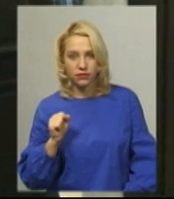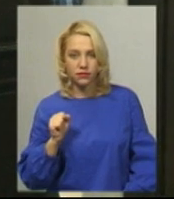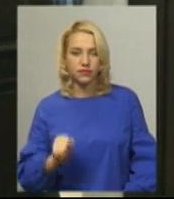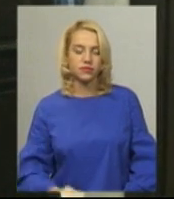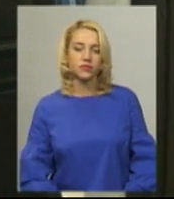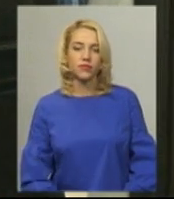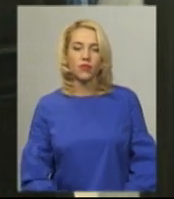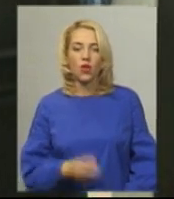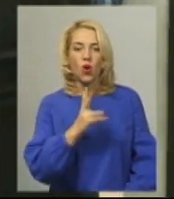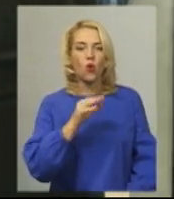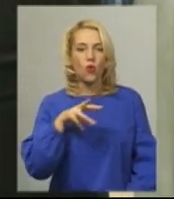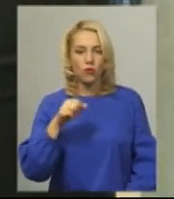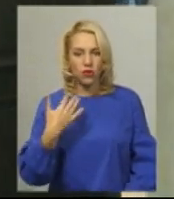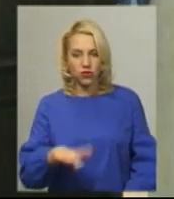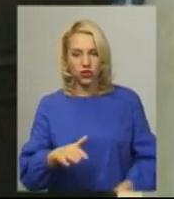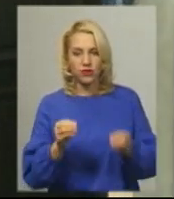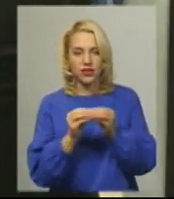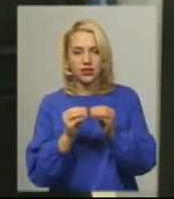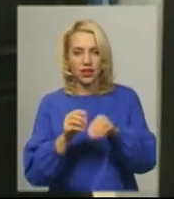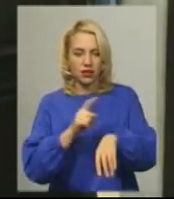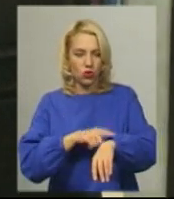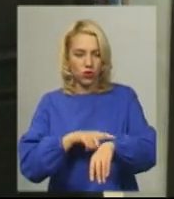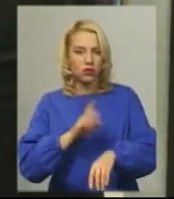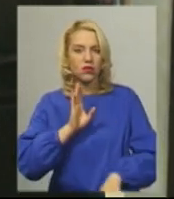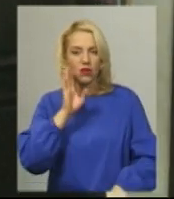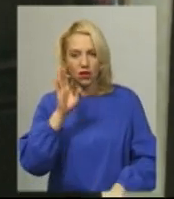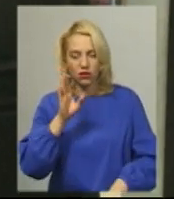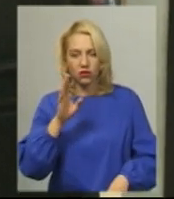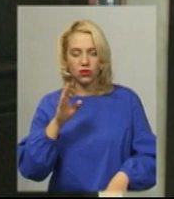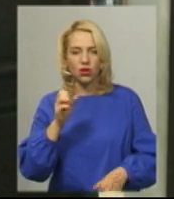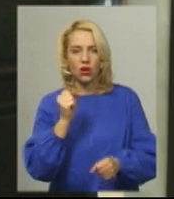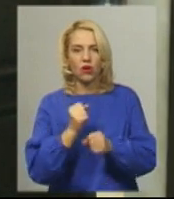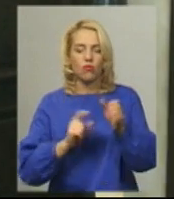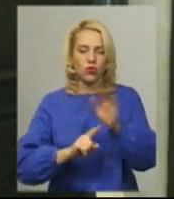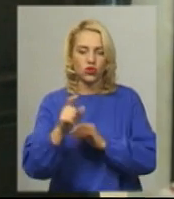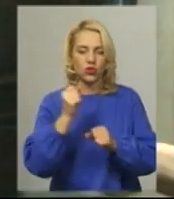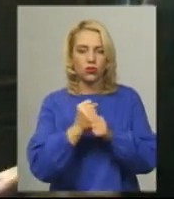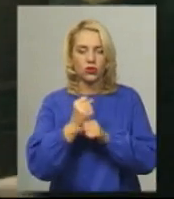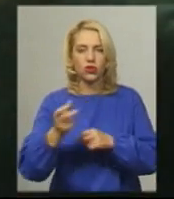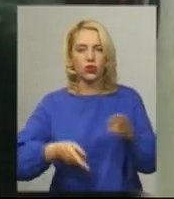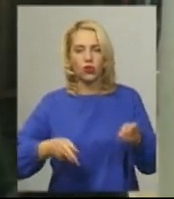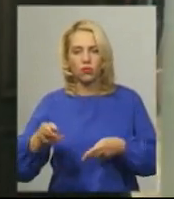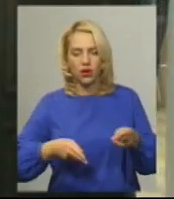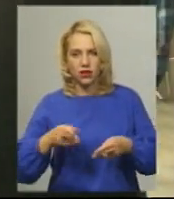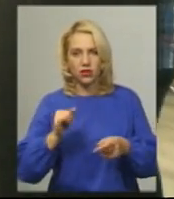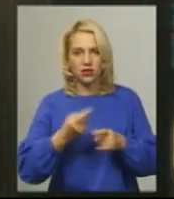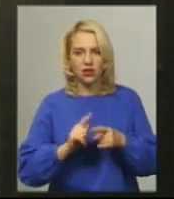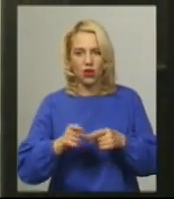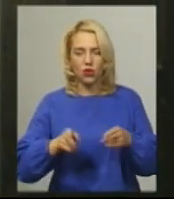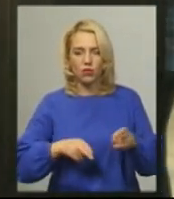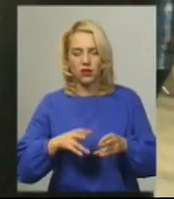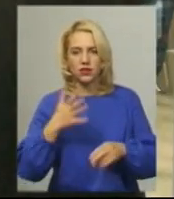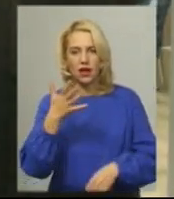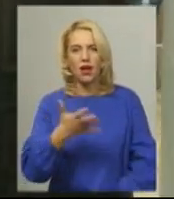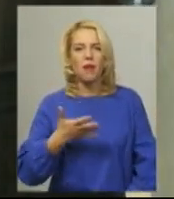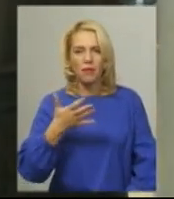В комі вже в 10-ї години ранку йому почали робити операцію, яка операція проходила 5-ї